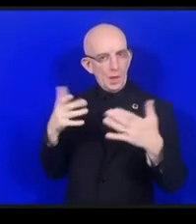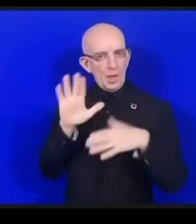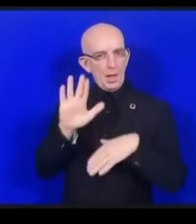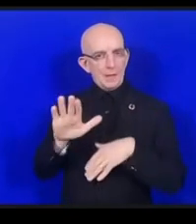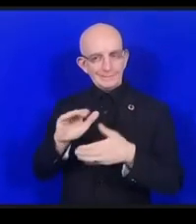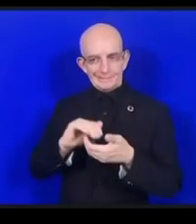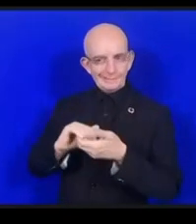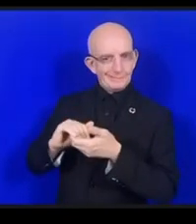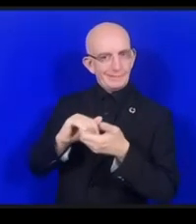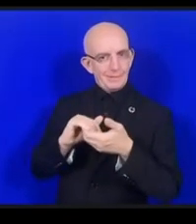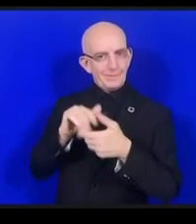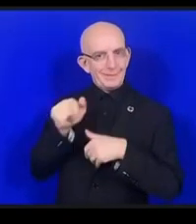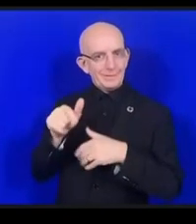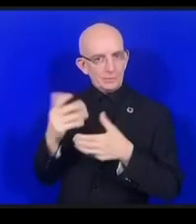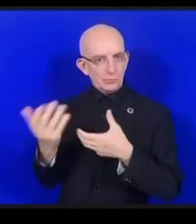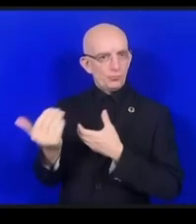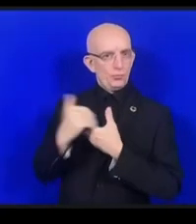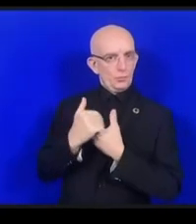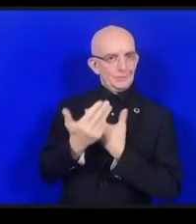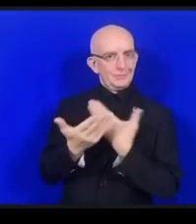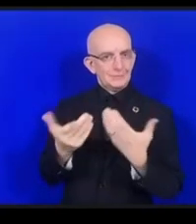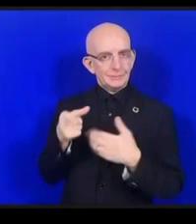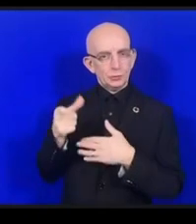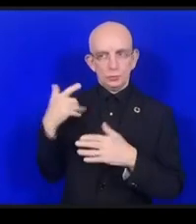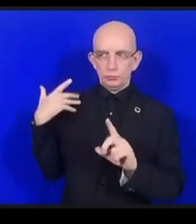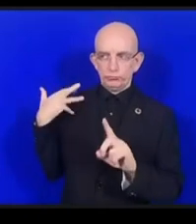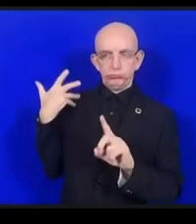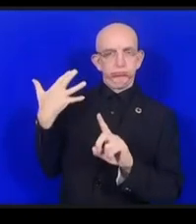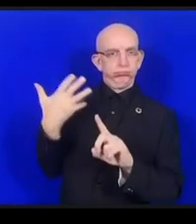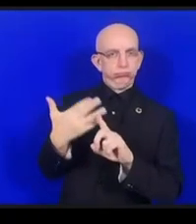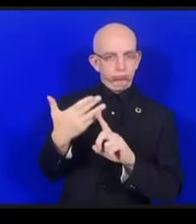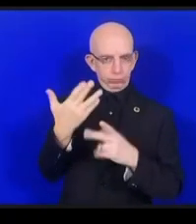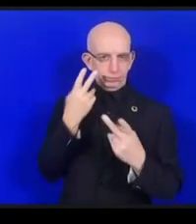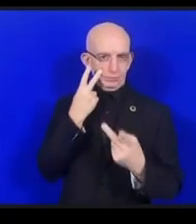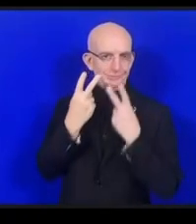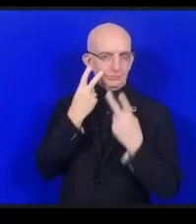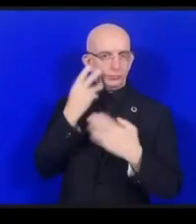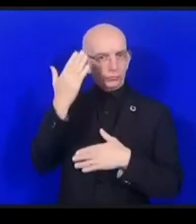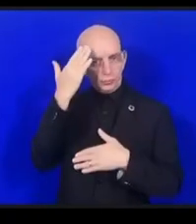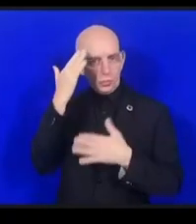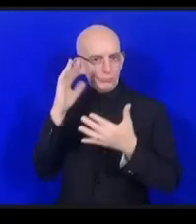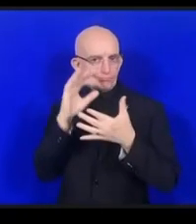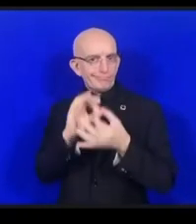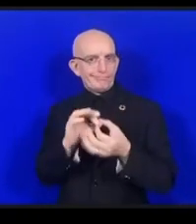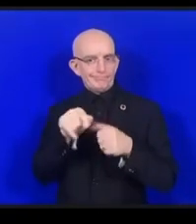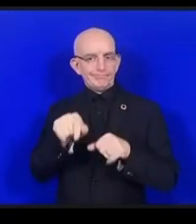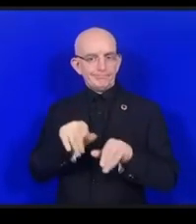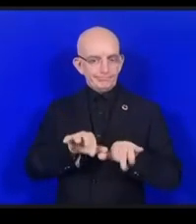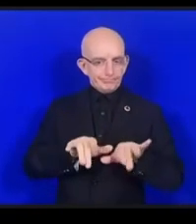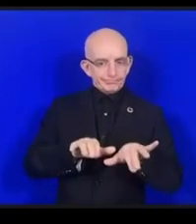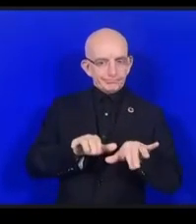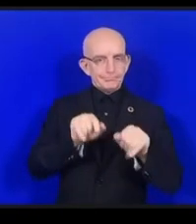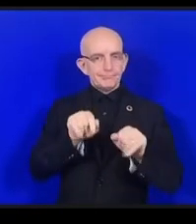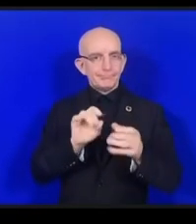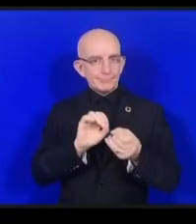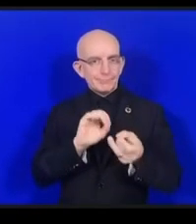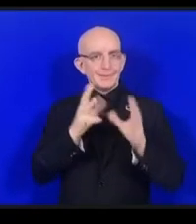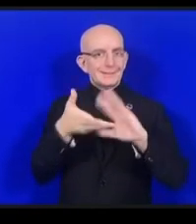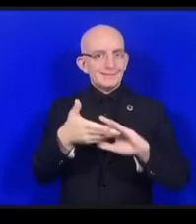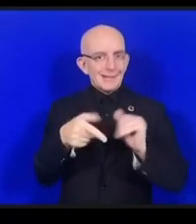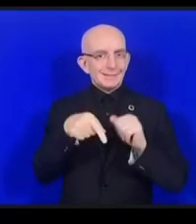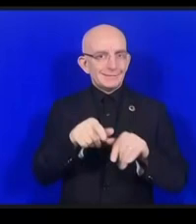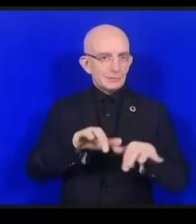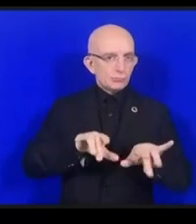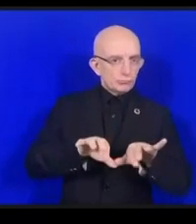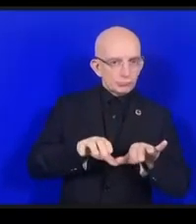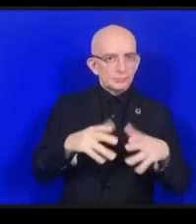経験をインターネットオティングスについて持っているわけですがではインターネットオティングスIoTから恩恵を受ける